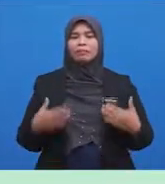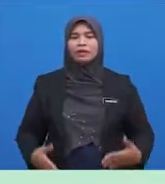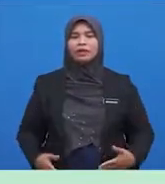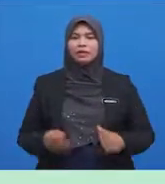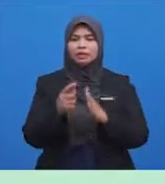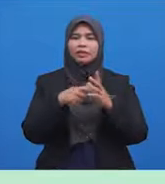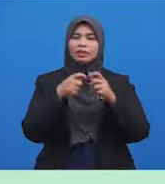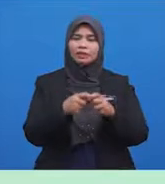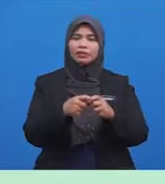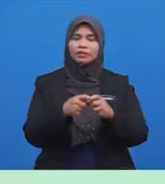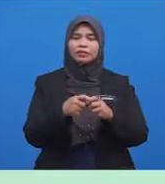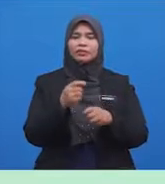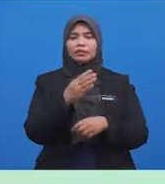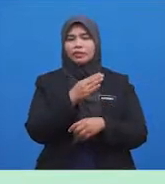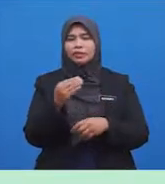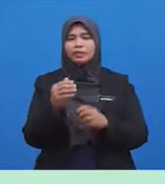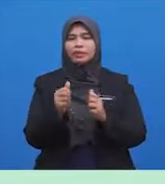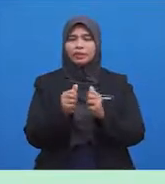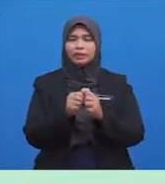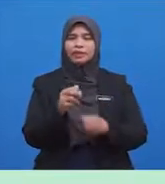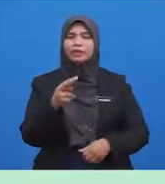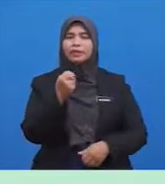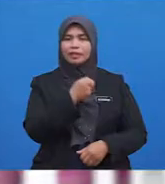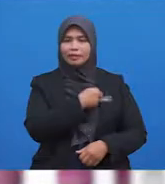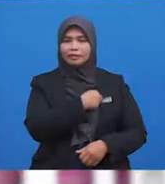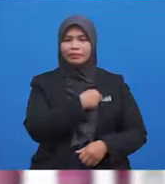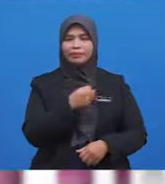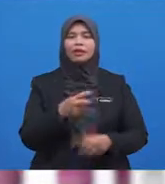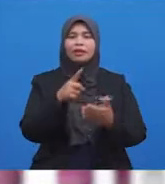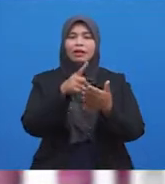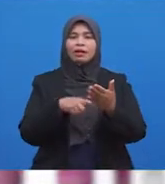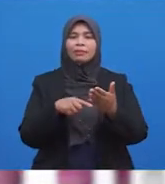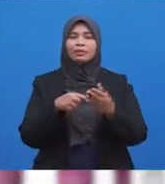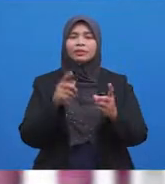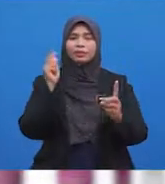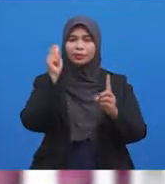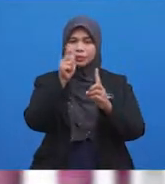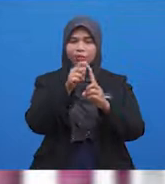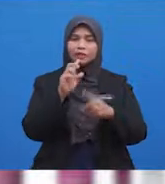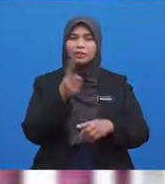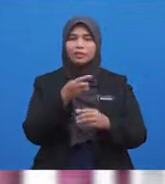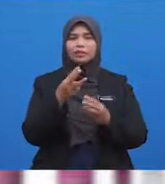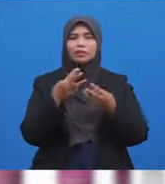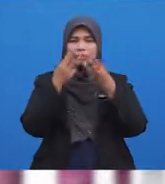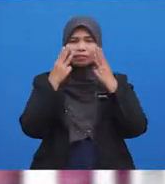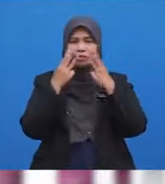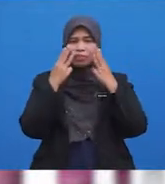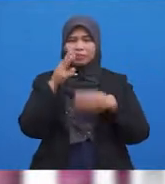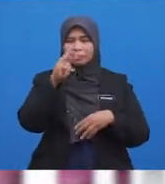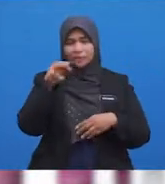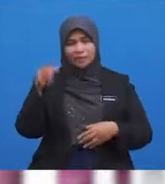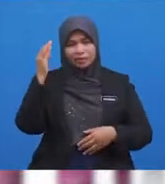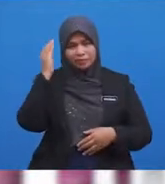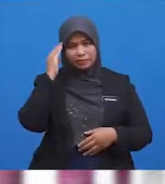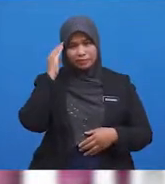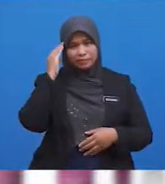disertai dengan niat. Apa tujuan kita berwuduk? Murid-murid tahu tak?